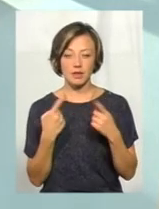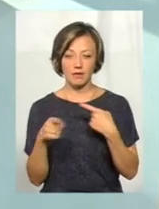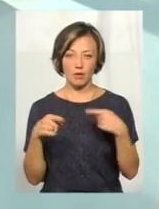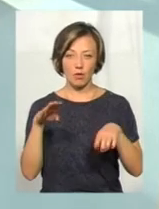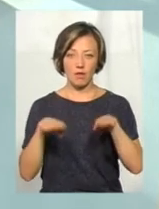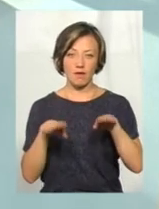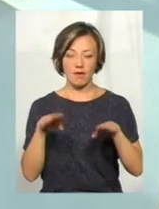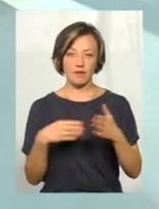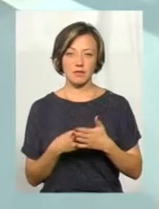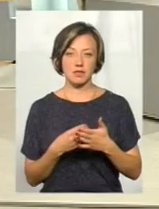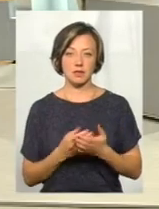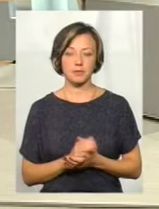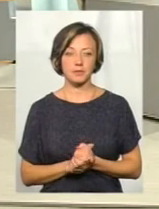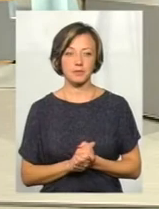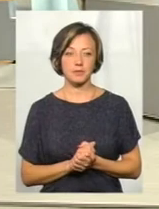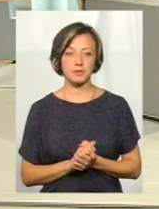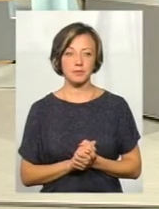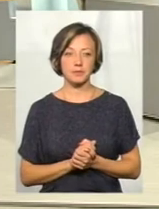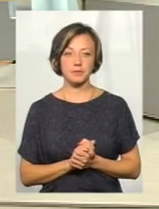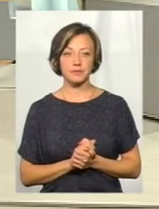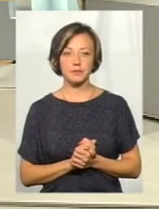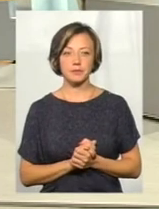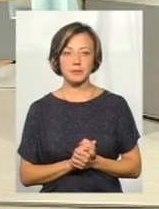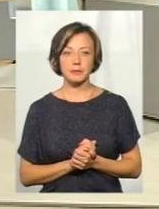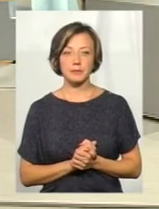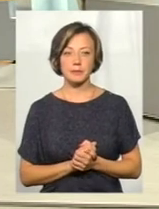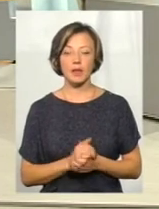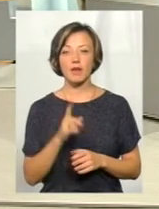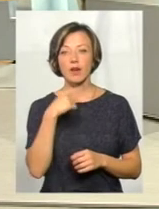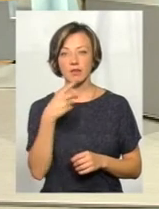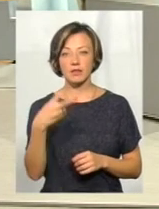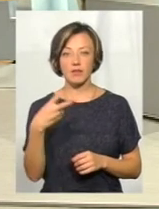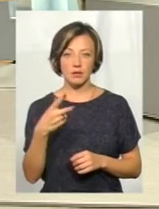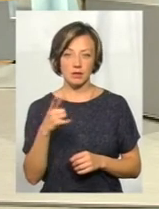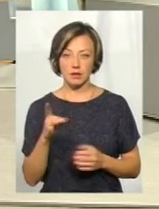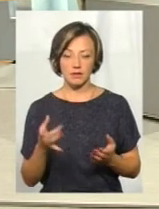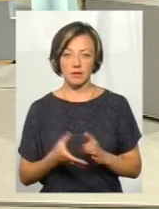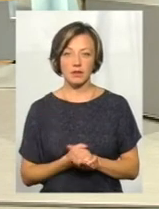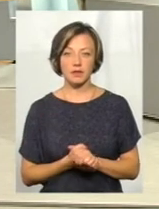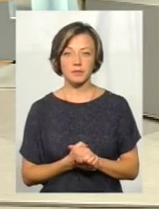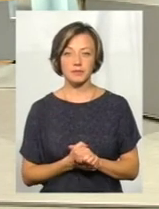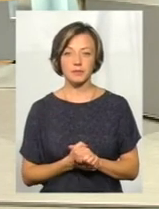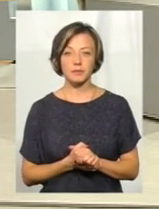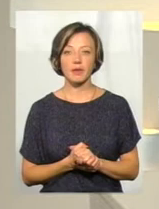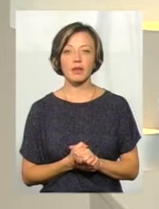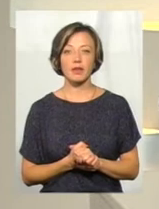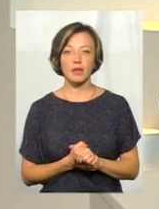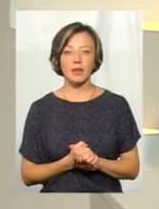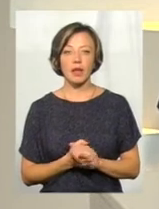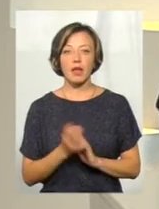коливань в ціні. А не суттєво це яке? Ну, як ви кажете, в 20 гривнів. Ну, тобто на 100